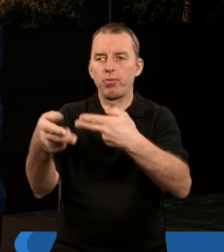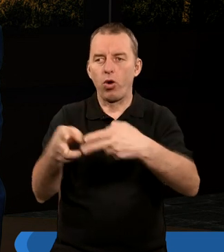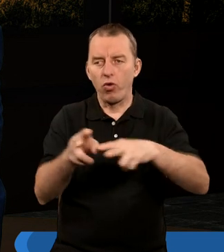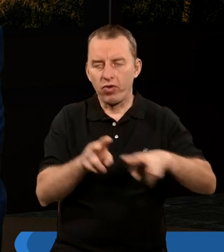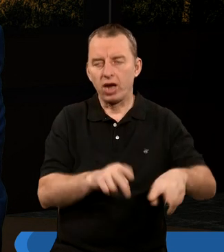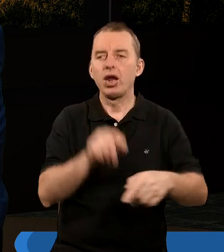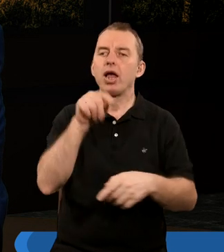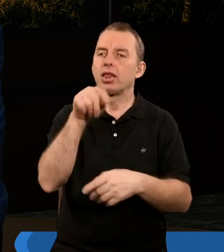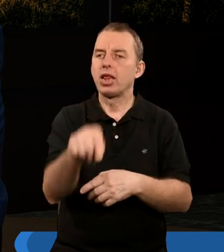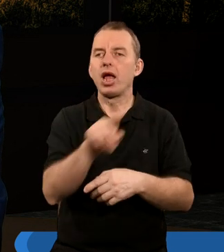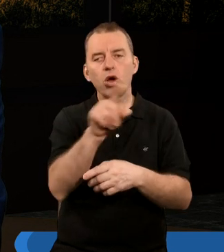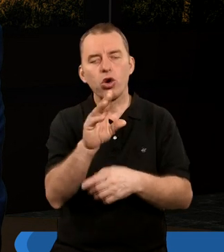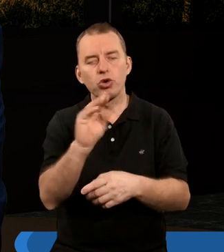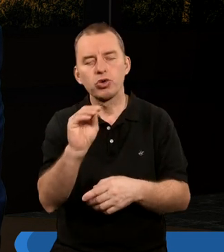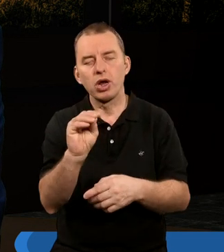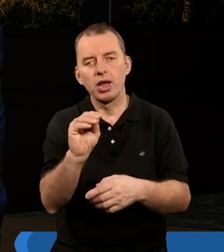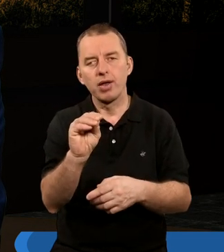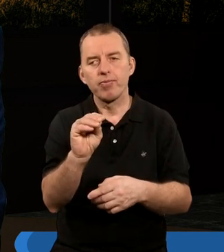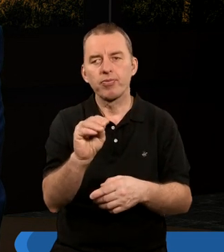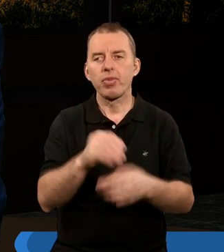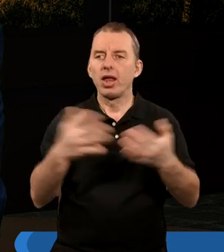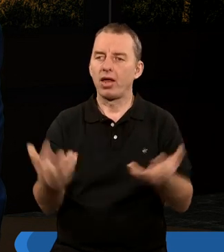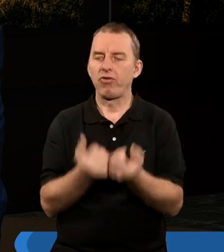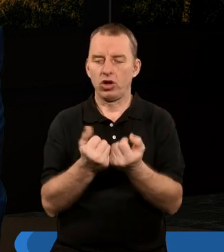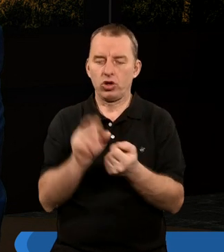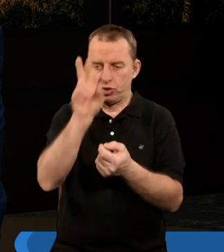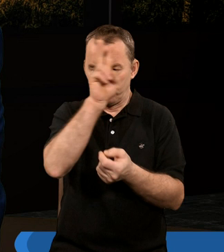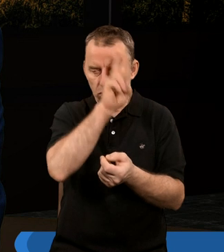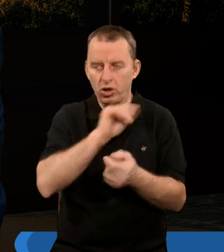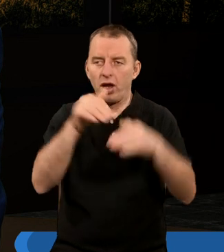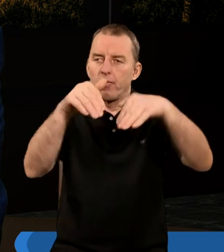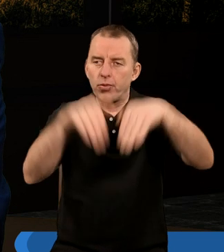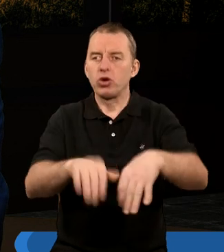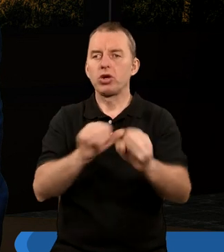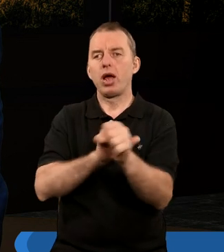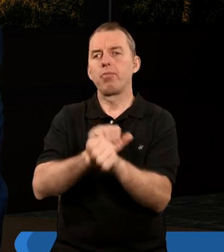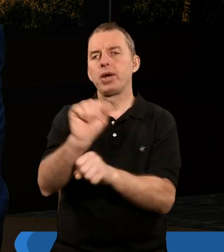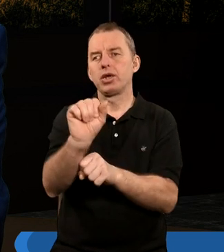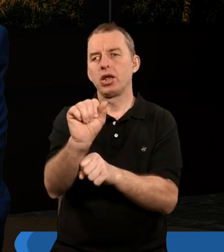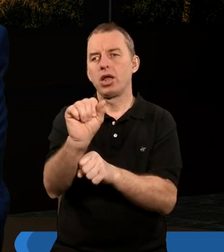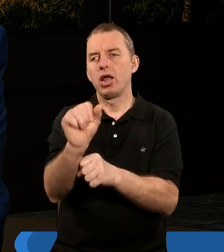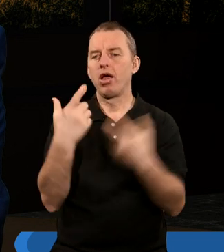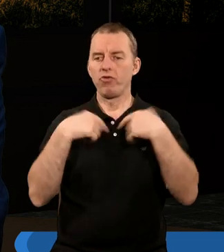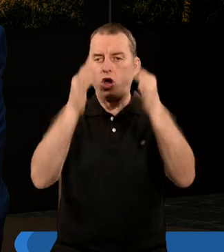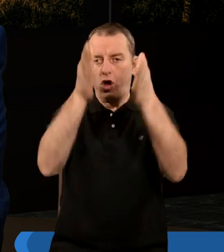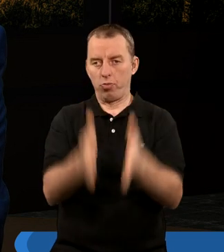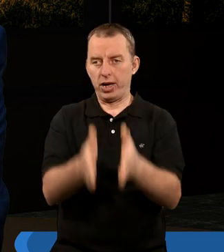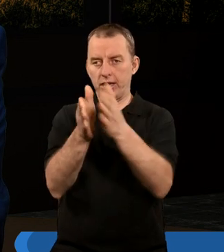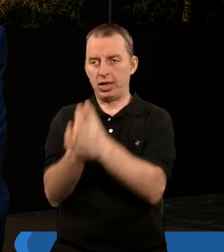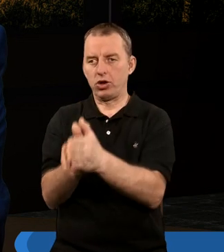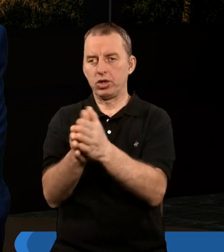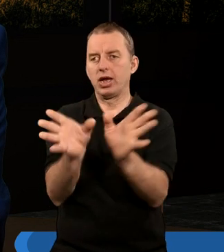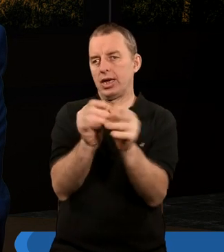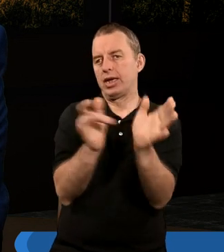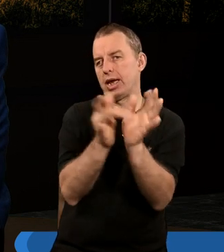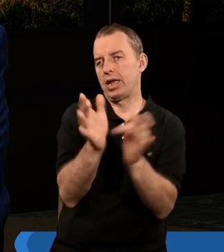Tego, że zacznie się nowa rzeczywistość, że będzie można być w obecności Chrystusa. Zresztą